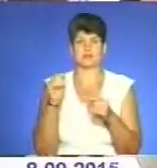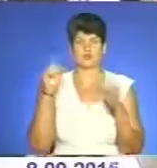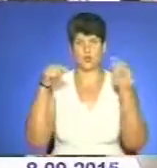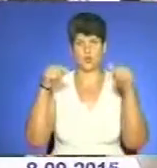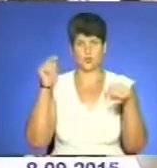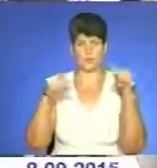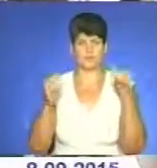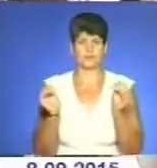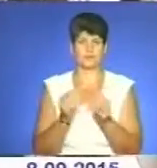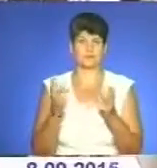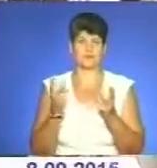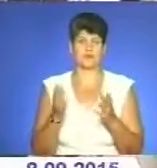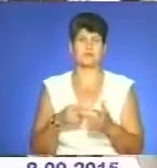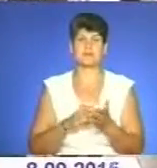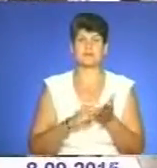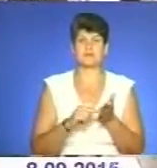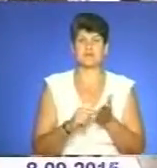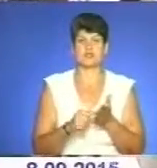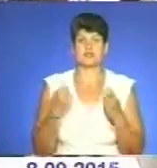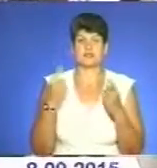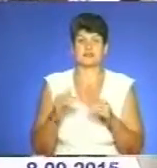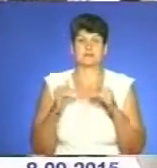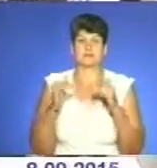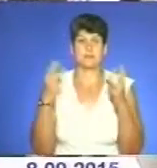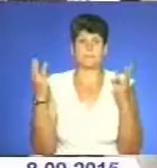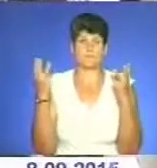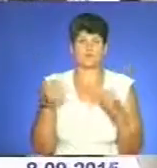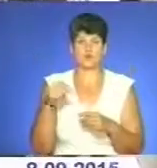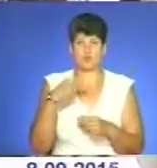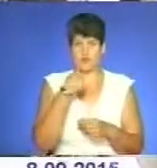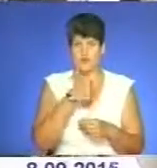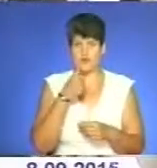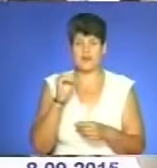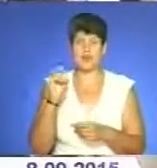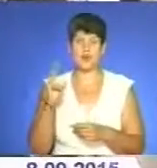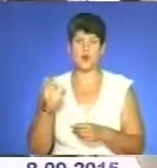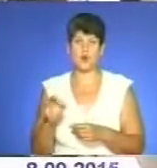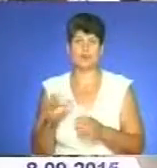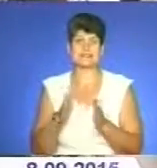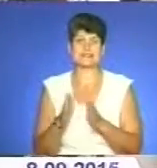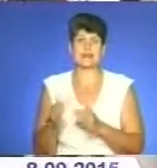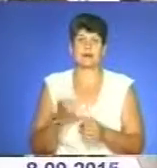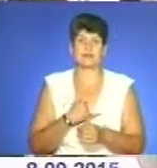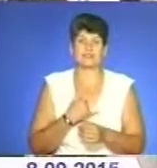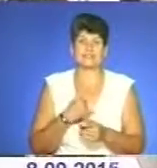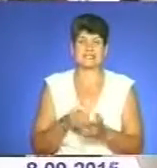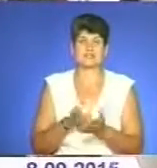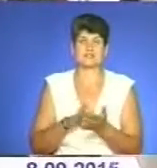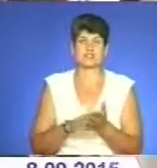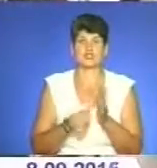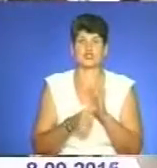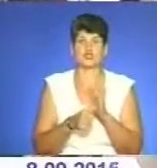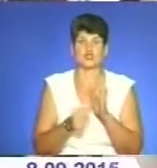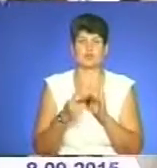Ми відмічаємо значний ріст пожеж. У цьому році в екосистемах в нас зафіксовано 617